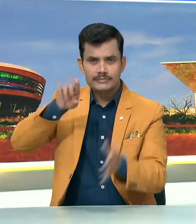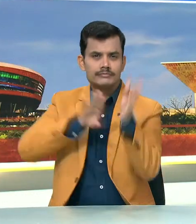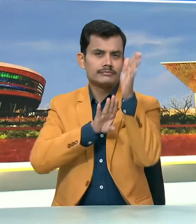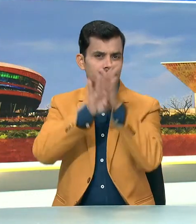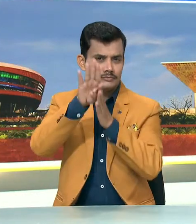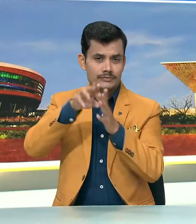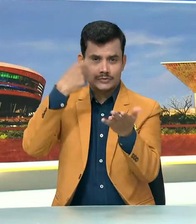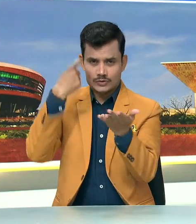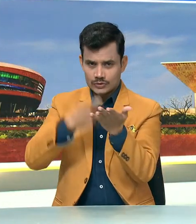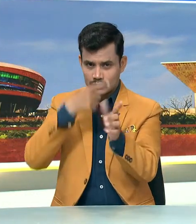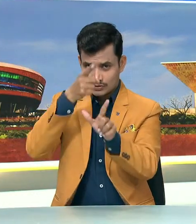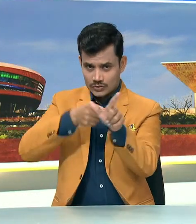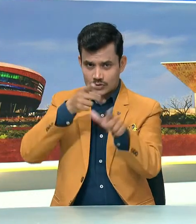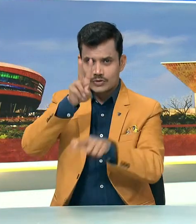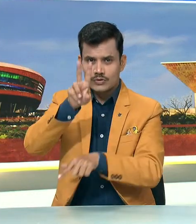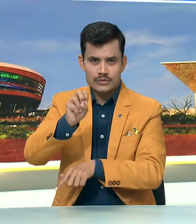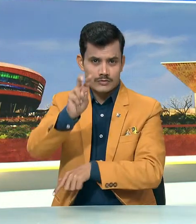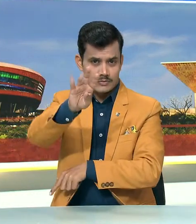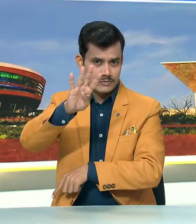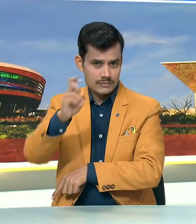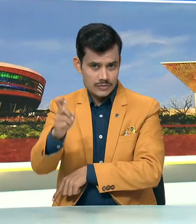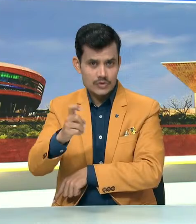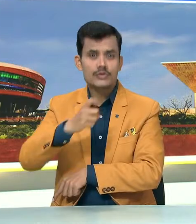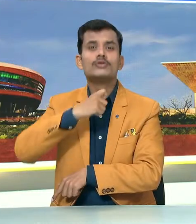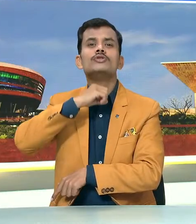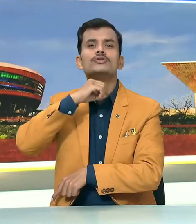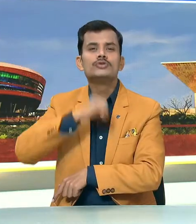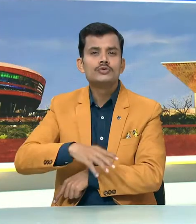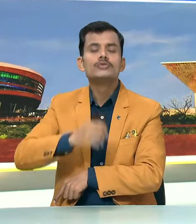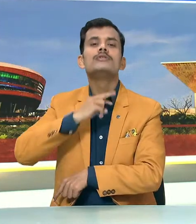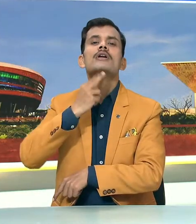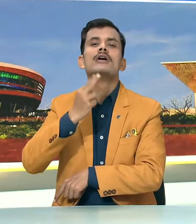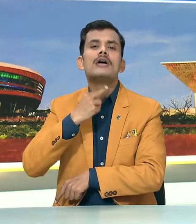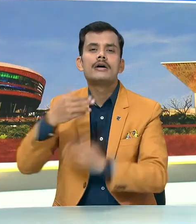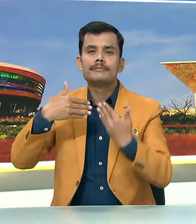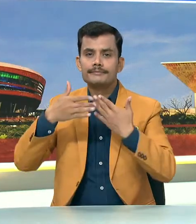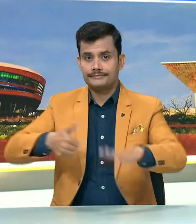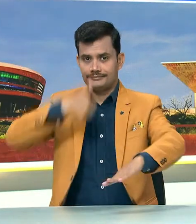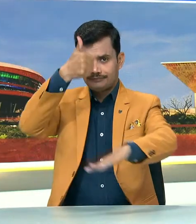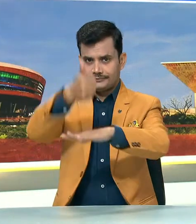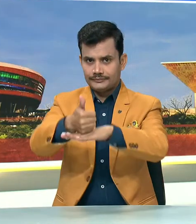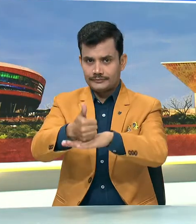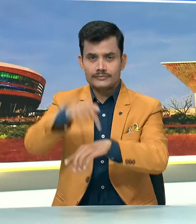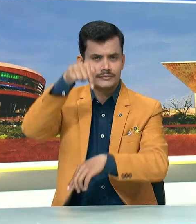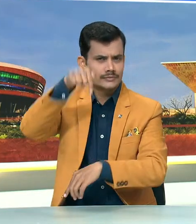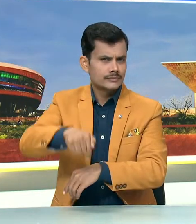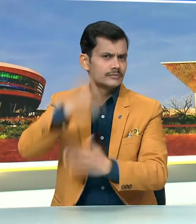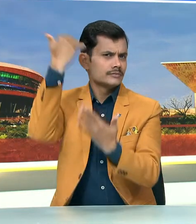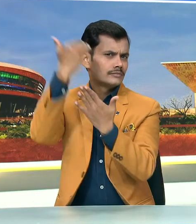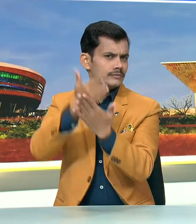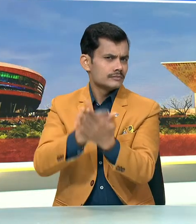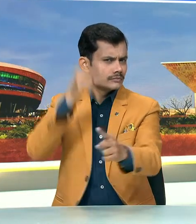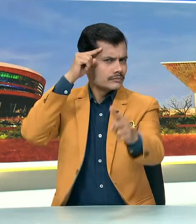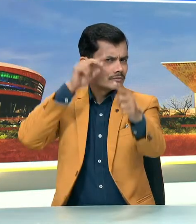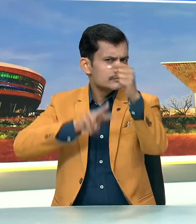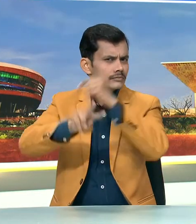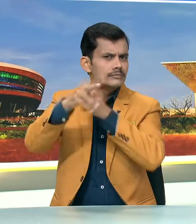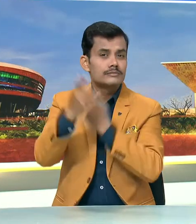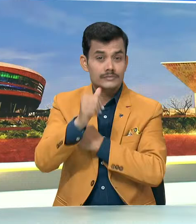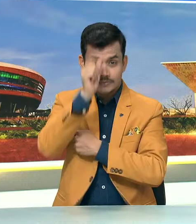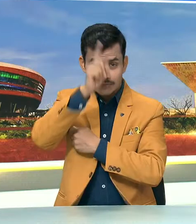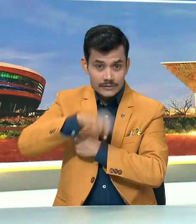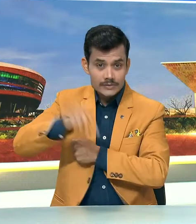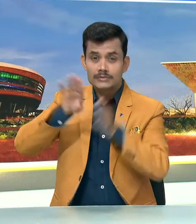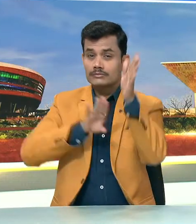भारत एट 2047 युवाओं की आवाज का शुभारम करेंगे इस पहल का उदेश ये विकसित